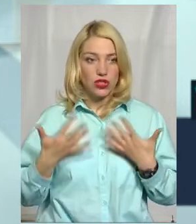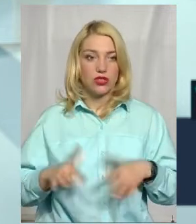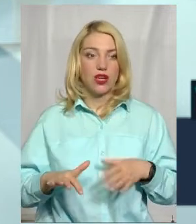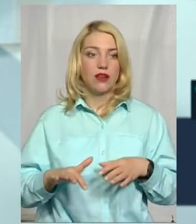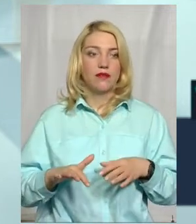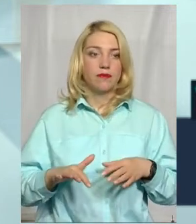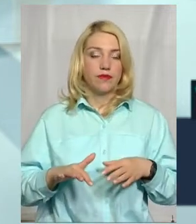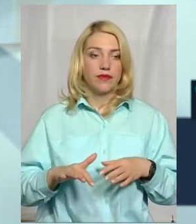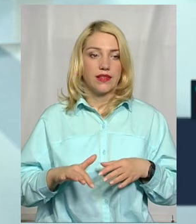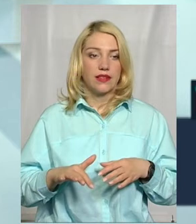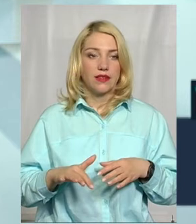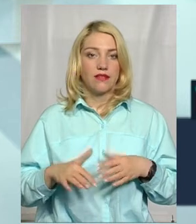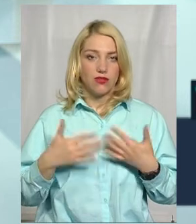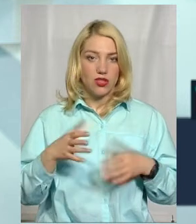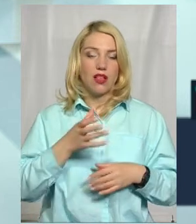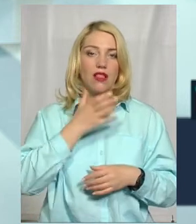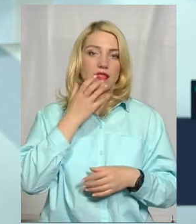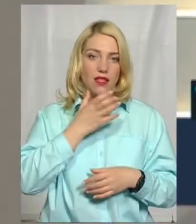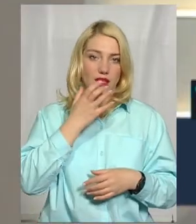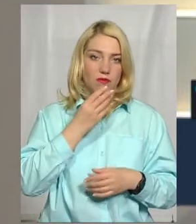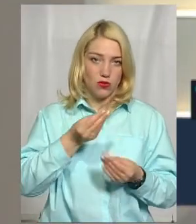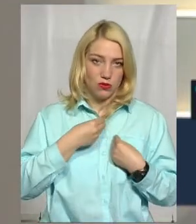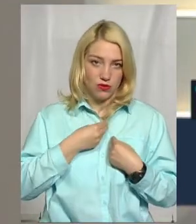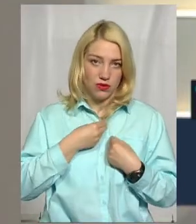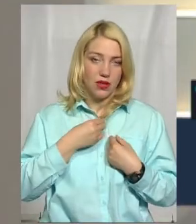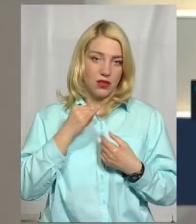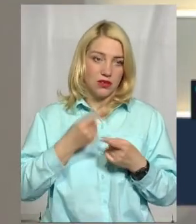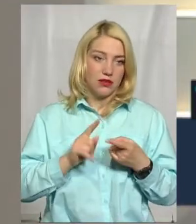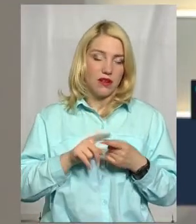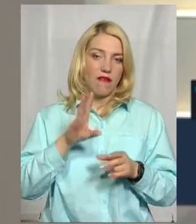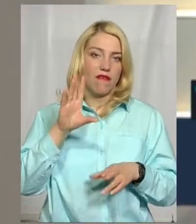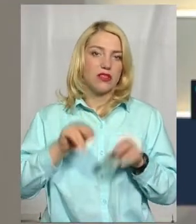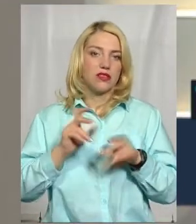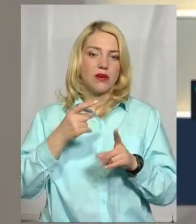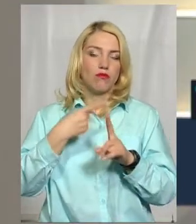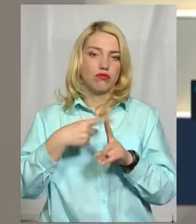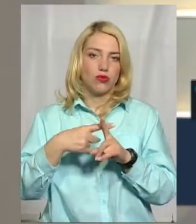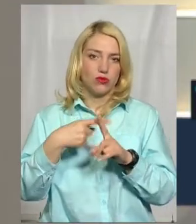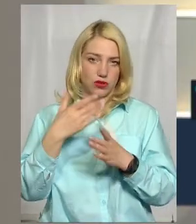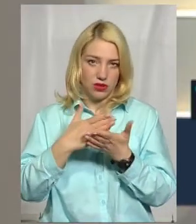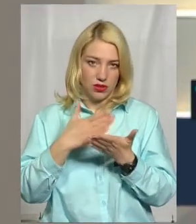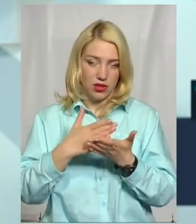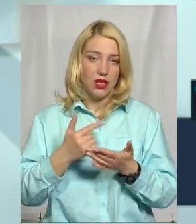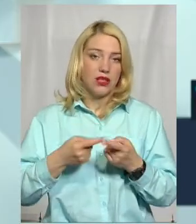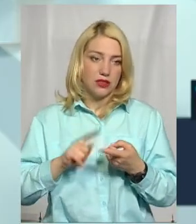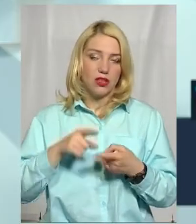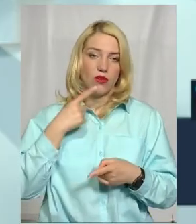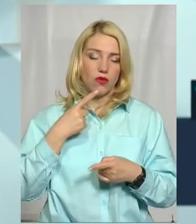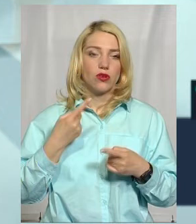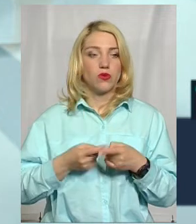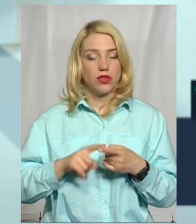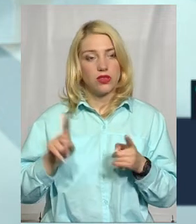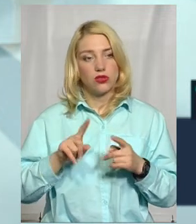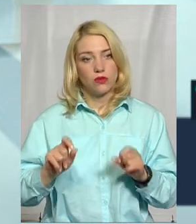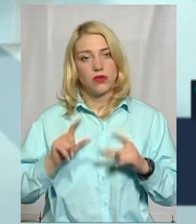так сказали, що вже гріє душу. Тобто, вже є позитивна динаміка. Що, знову таки, говорить про те,